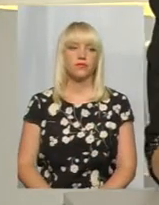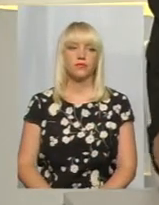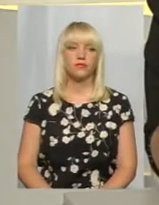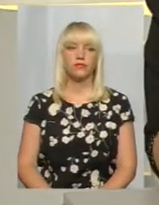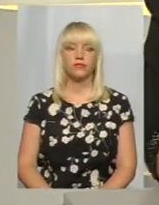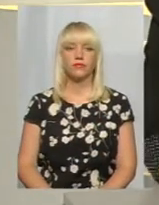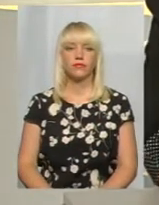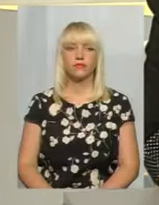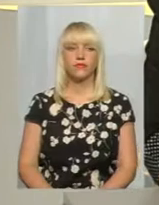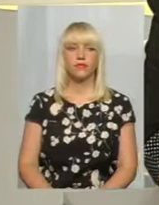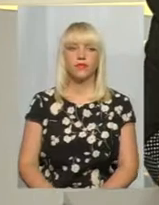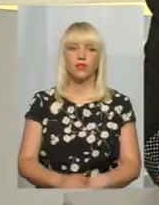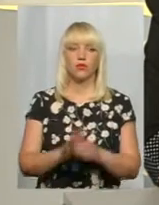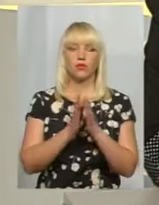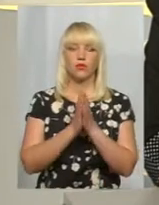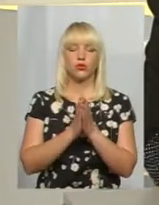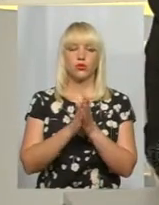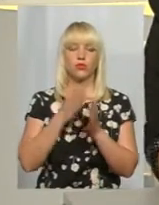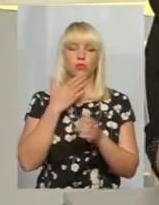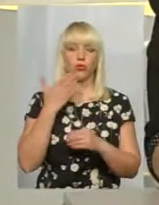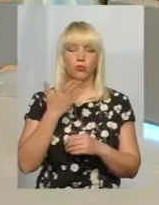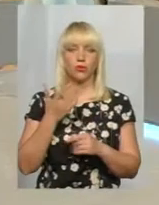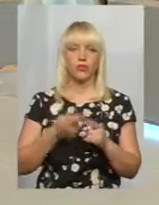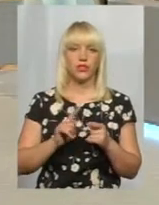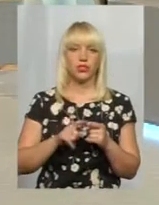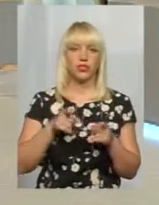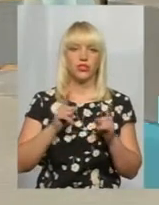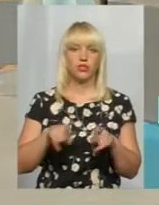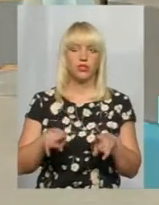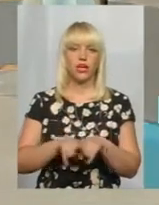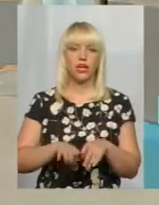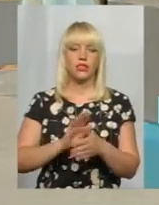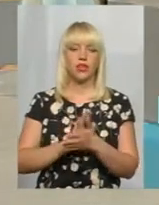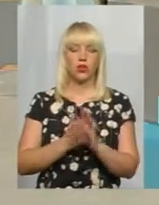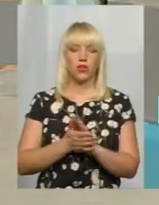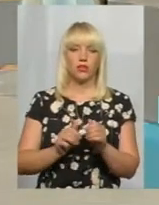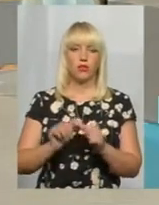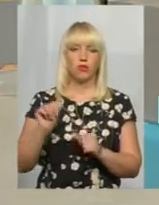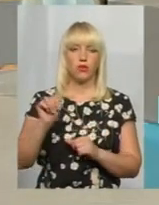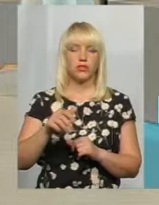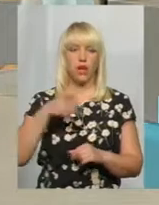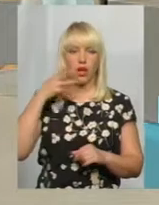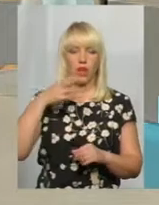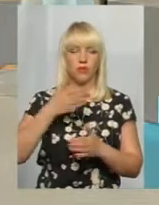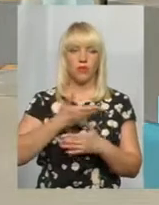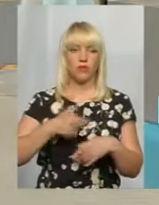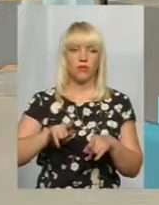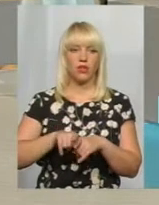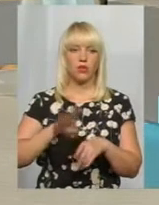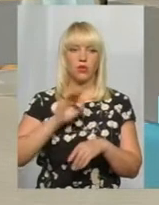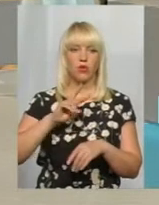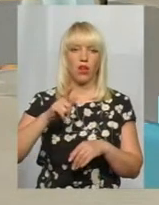Ване Борис, прошу вас прокоментувати, чи дійсно така ситуація. От поза камерою нам також пані Ольга